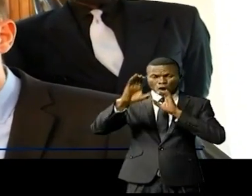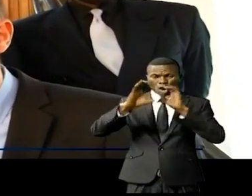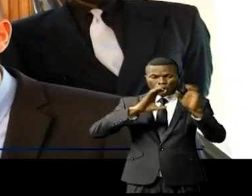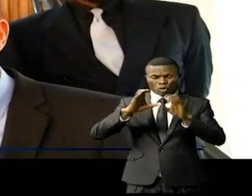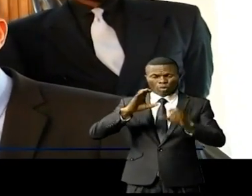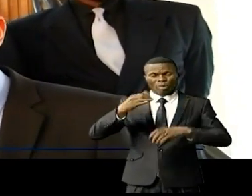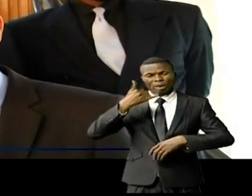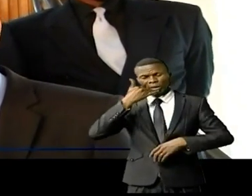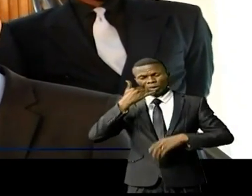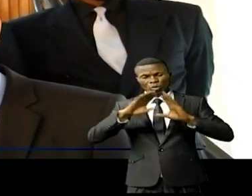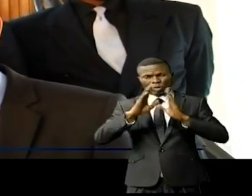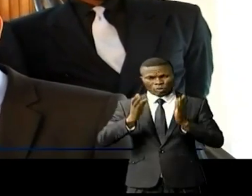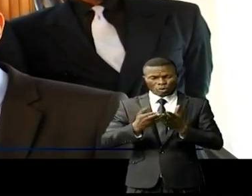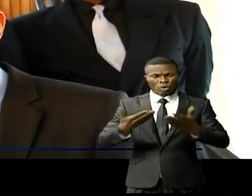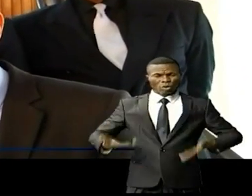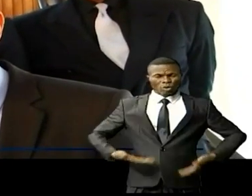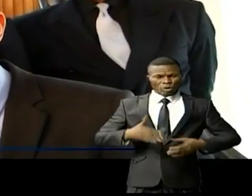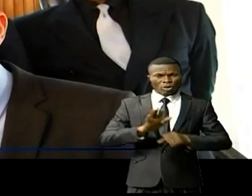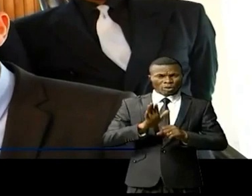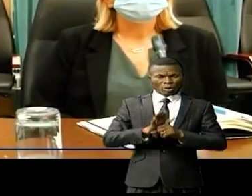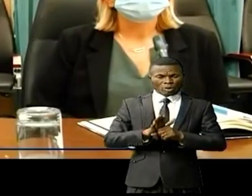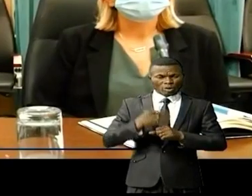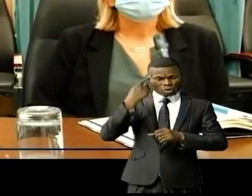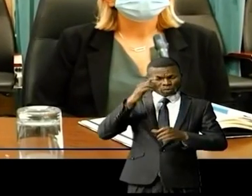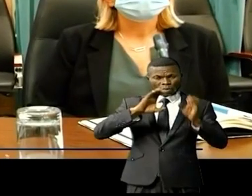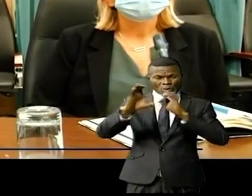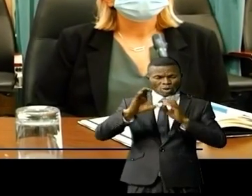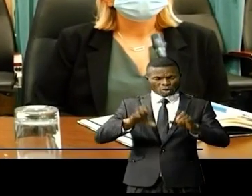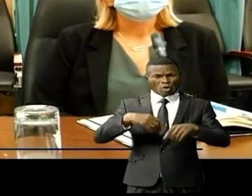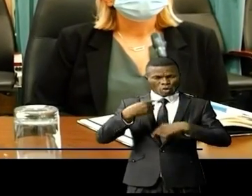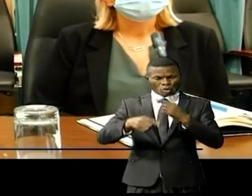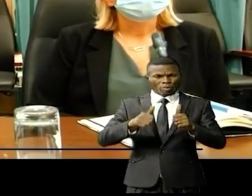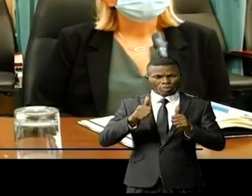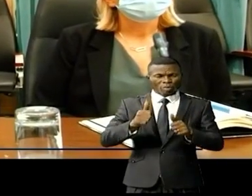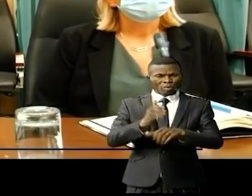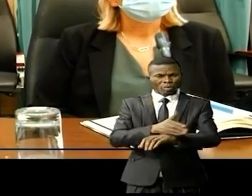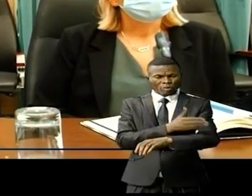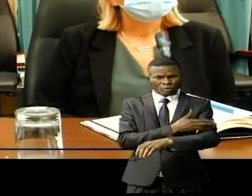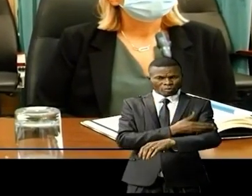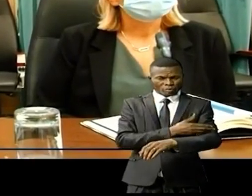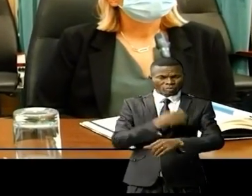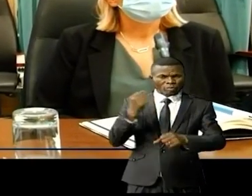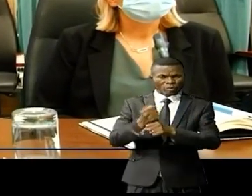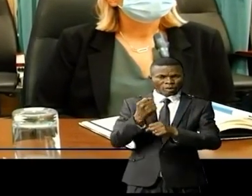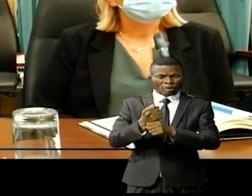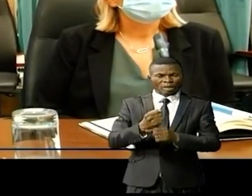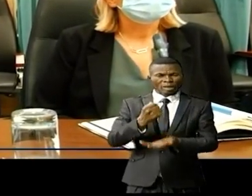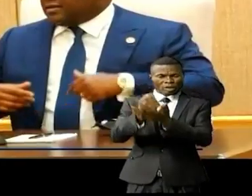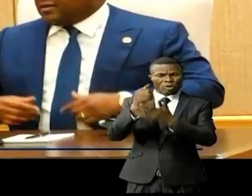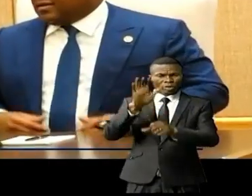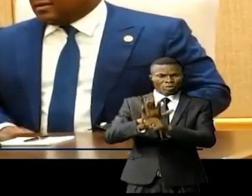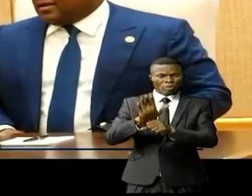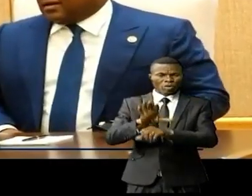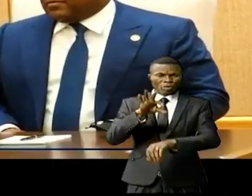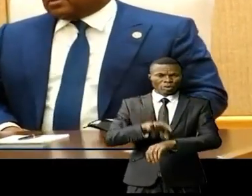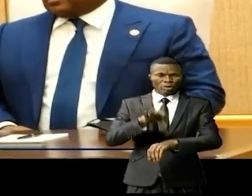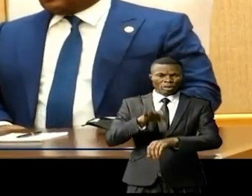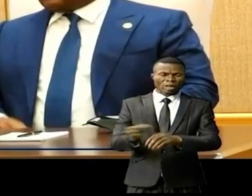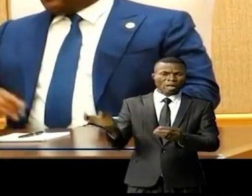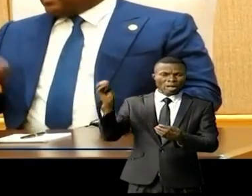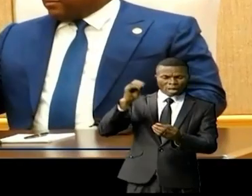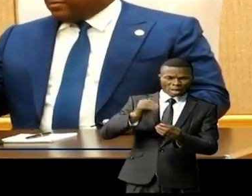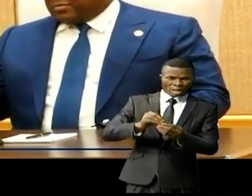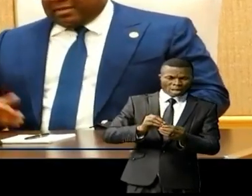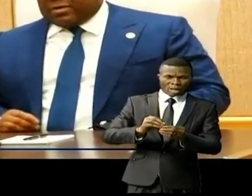nous sommes très heureux de voir que la loi de télécommunication est passée et donc cela va ouvrir les opportunités pour augmenter l